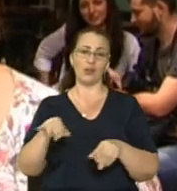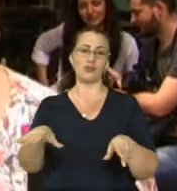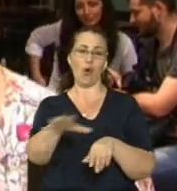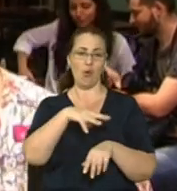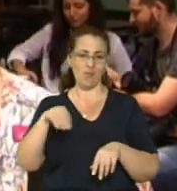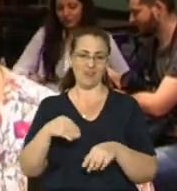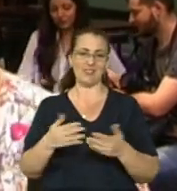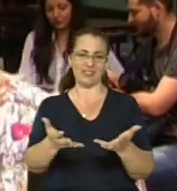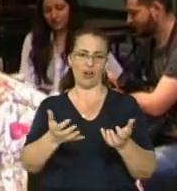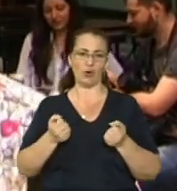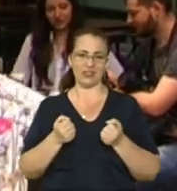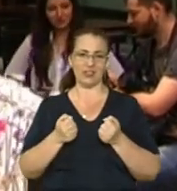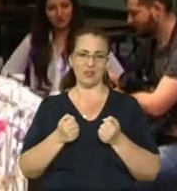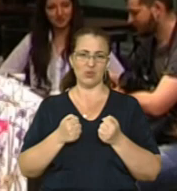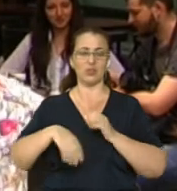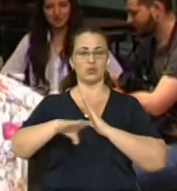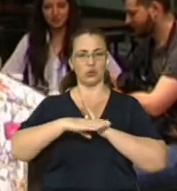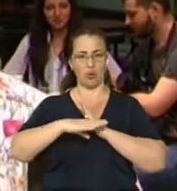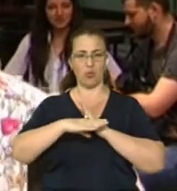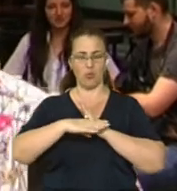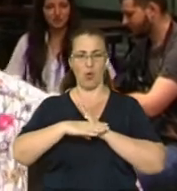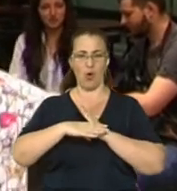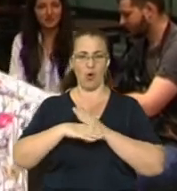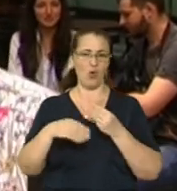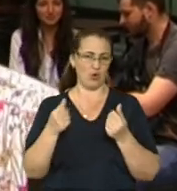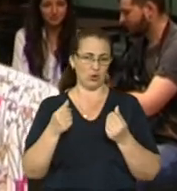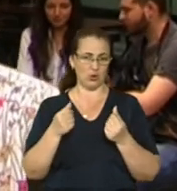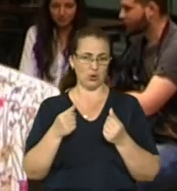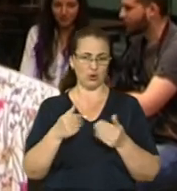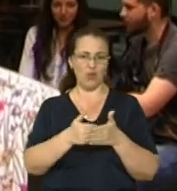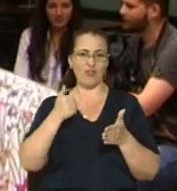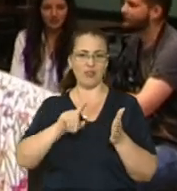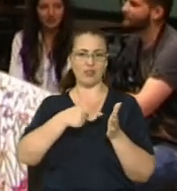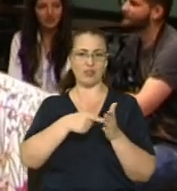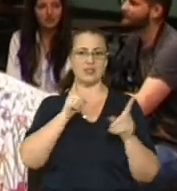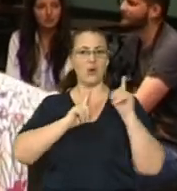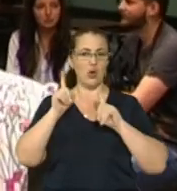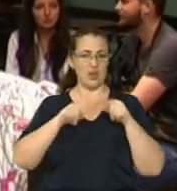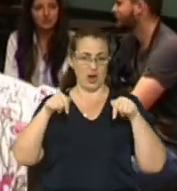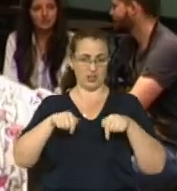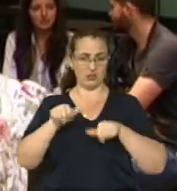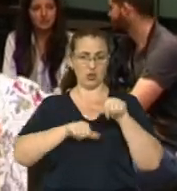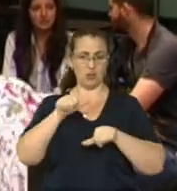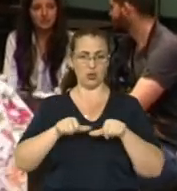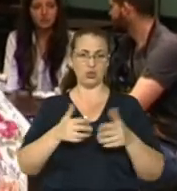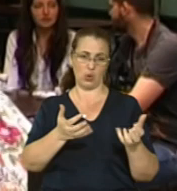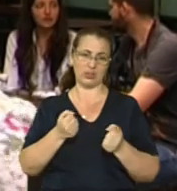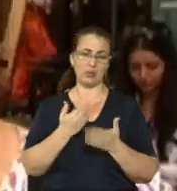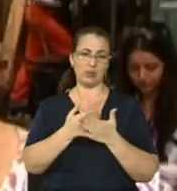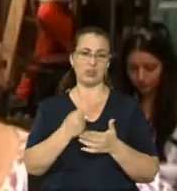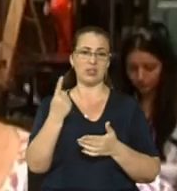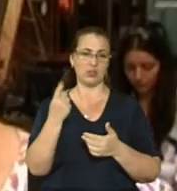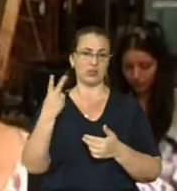дотації від міської ради, фінансування від міської ради. Цього року ми отримали майже 120